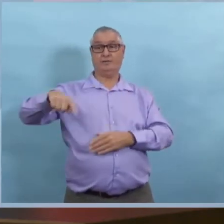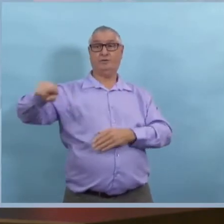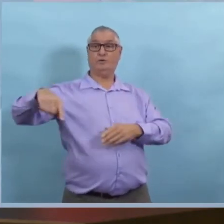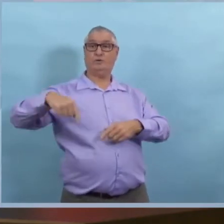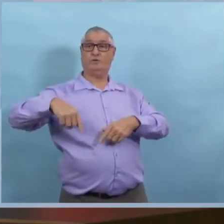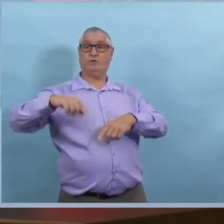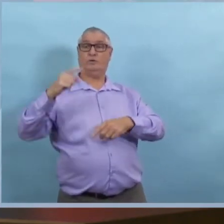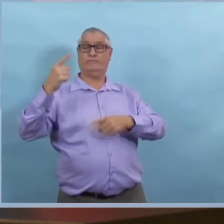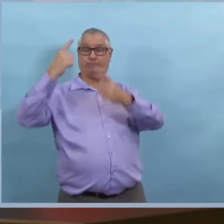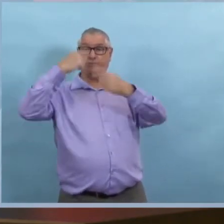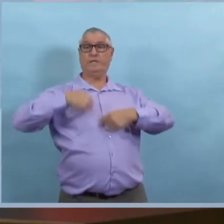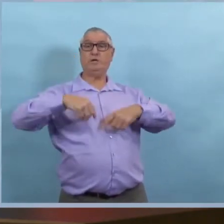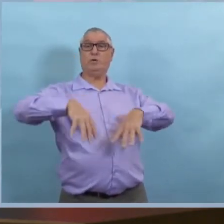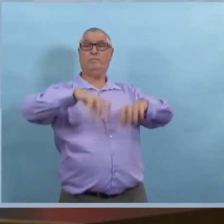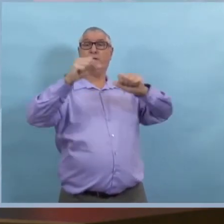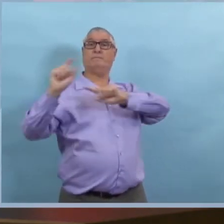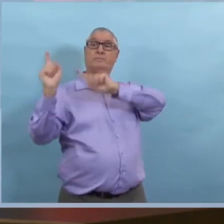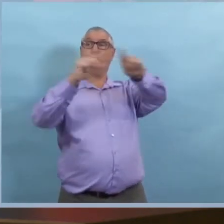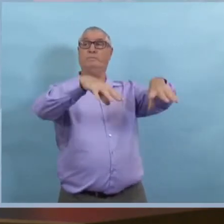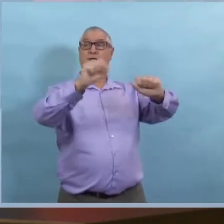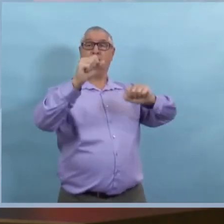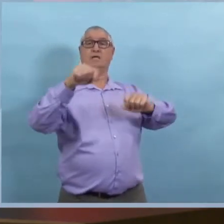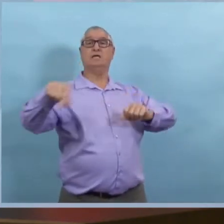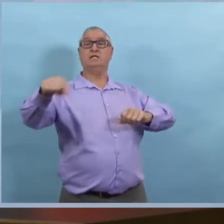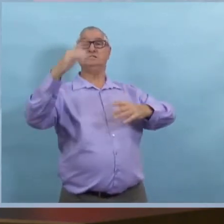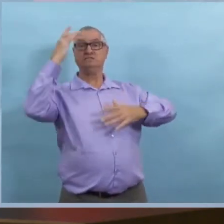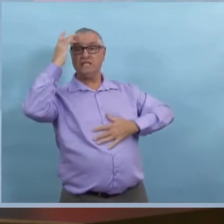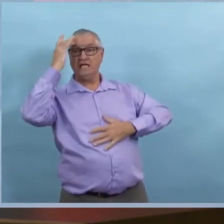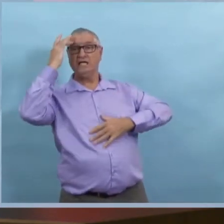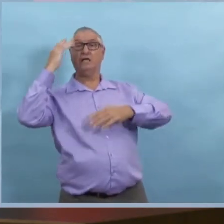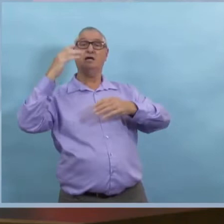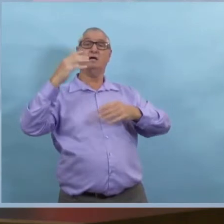c'est que dans certains secteurs, la transmission